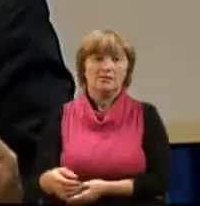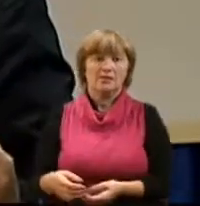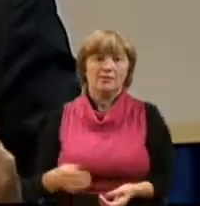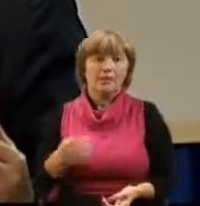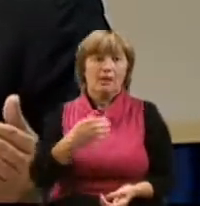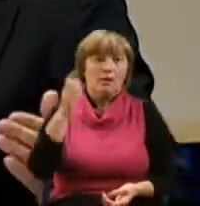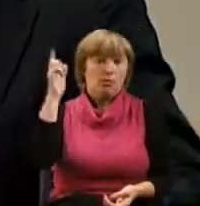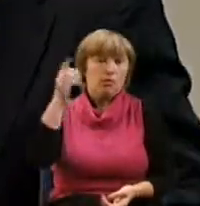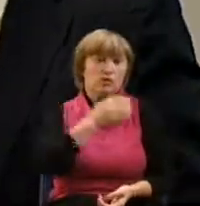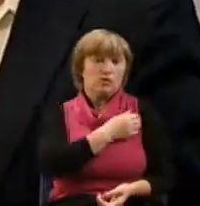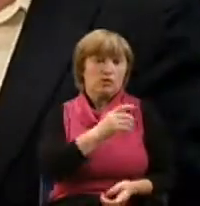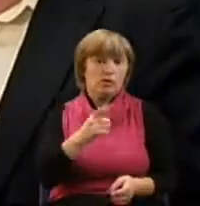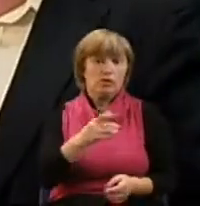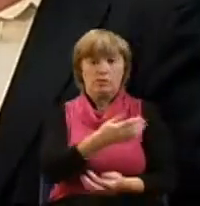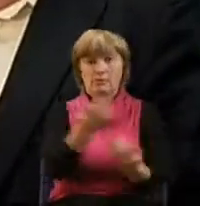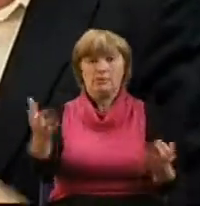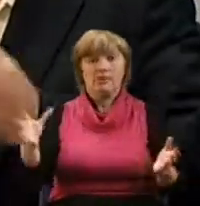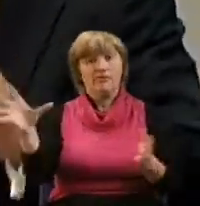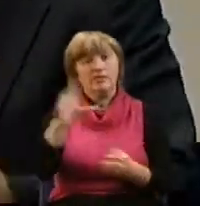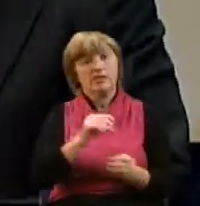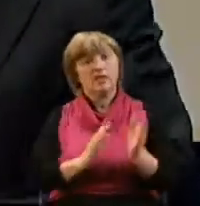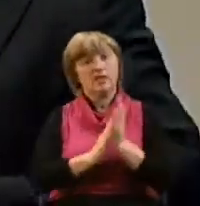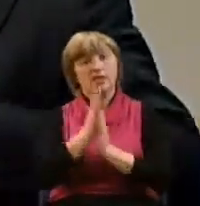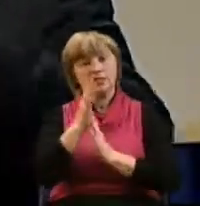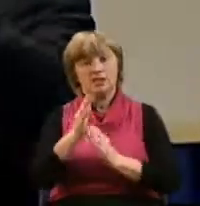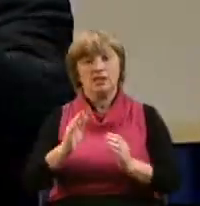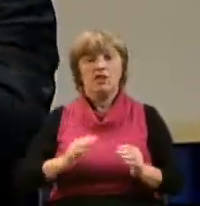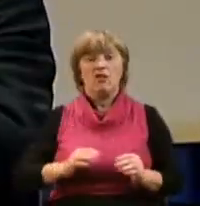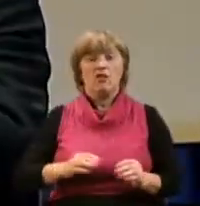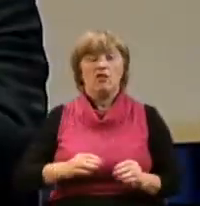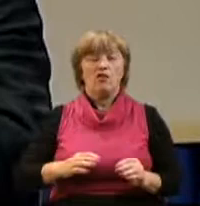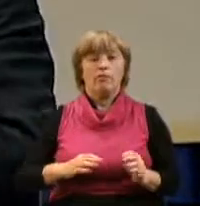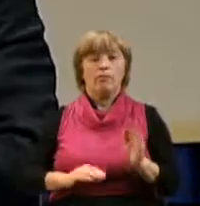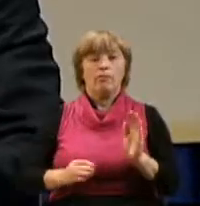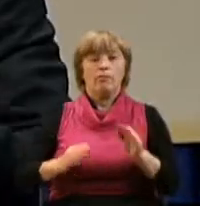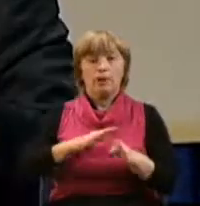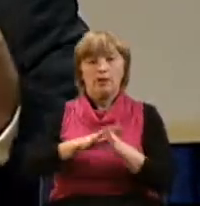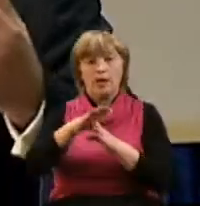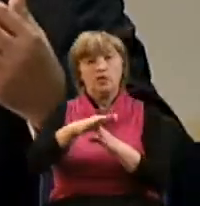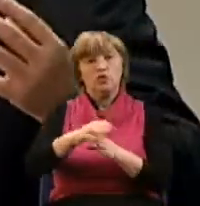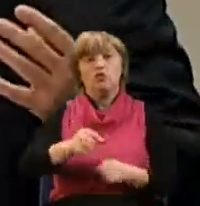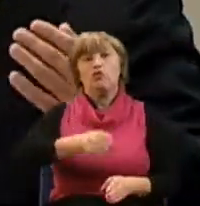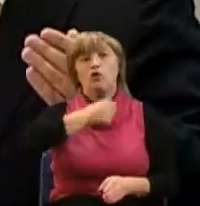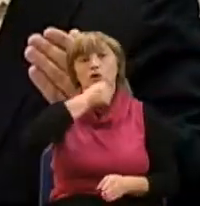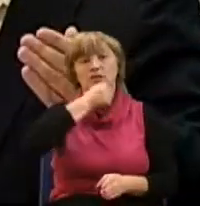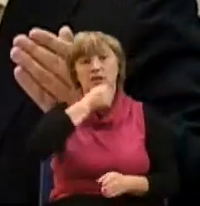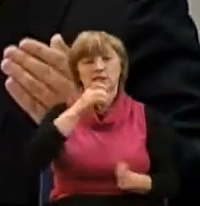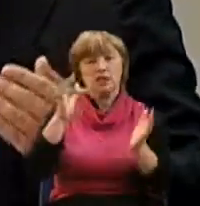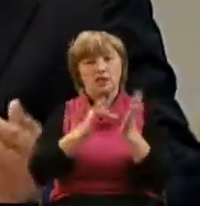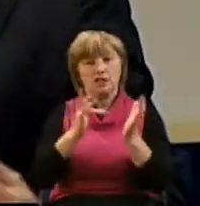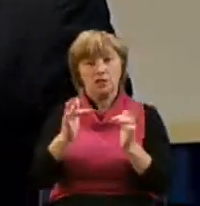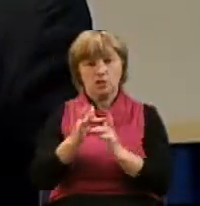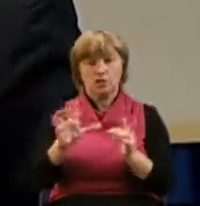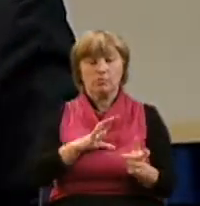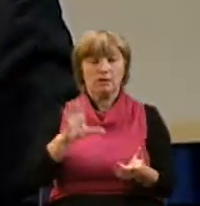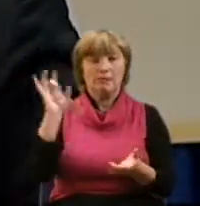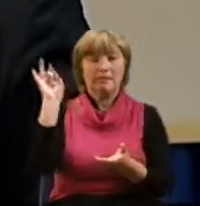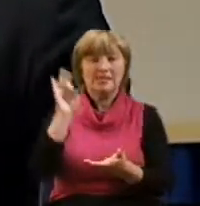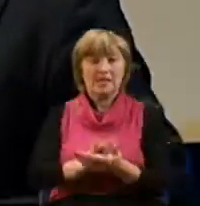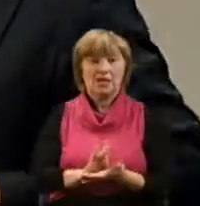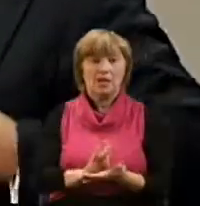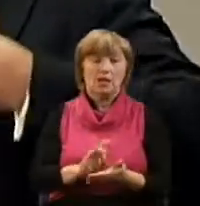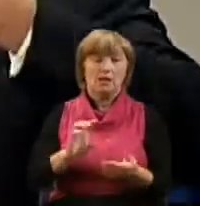воля заключается в том, чтобы все мы росли в полноту возраста Христова, чтобы в нашей жизни происходил этот постоянный